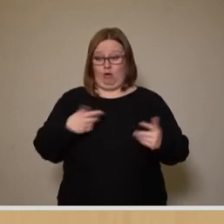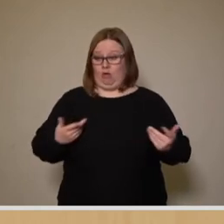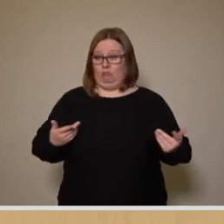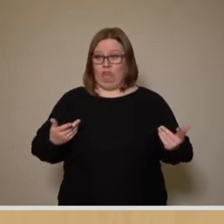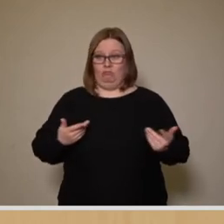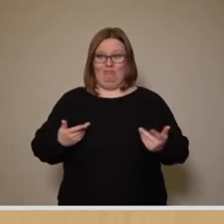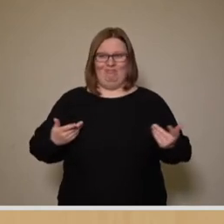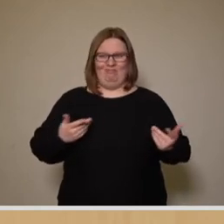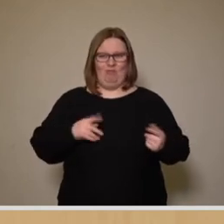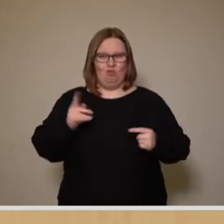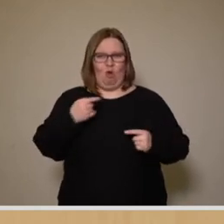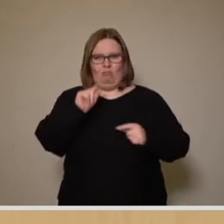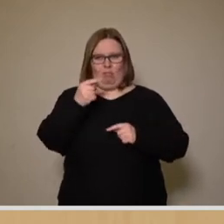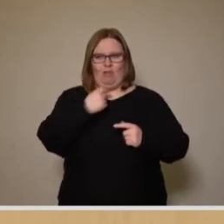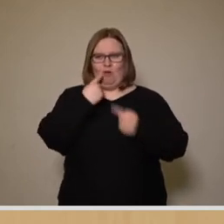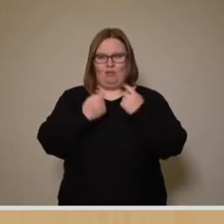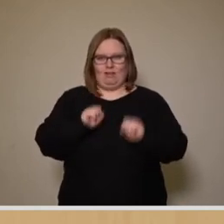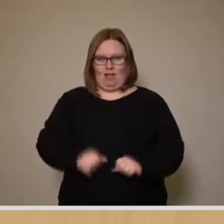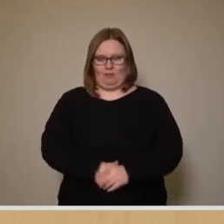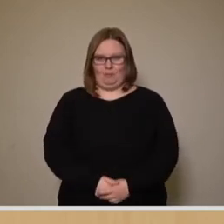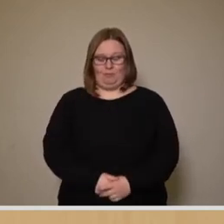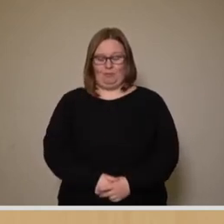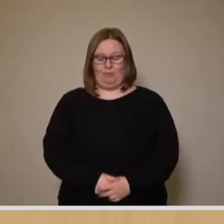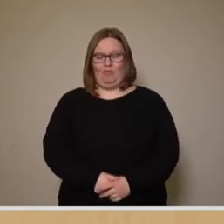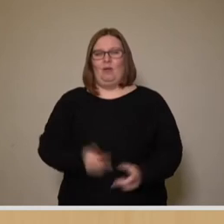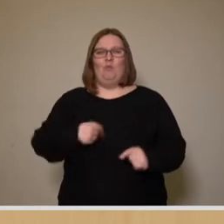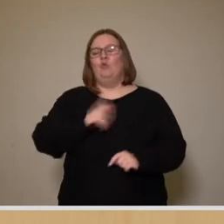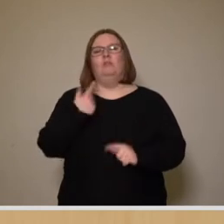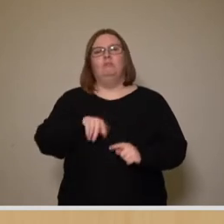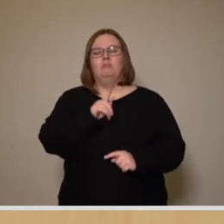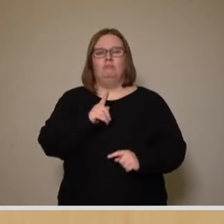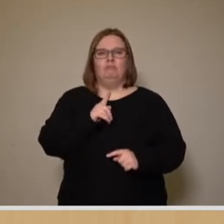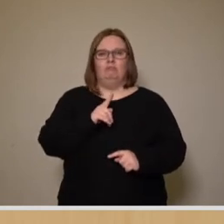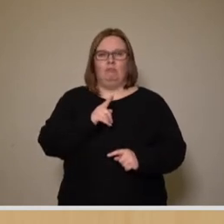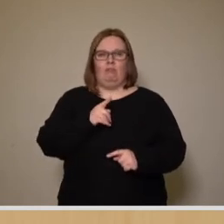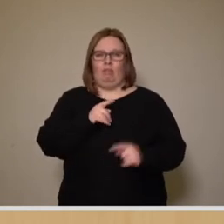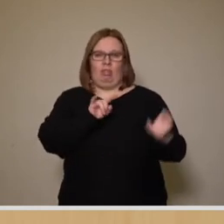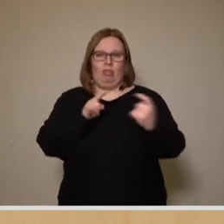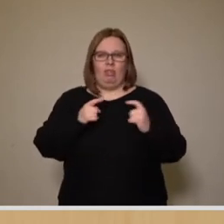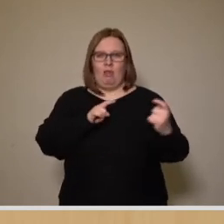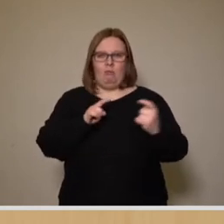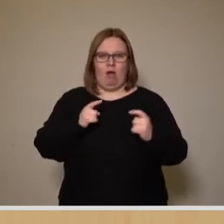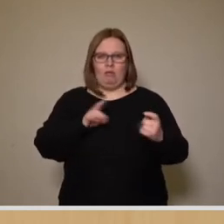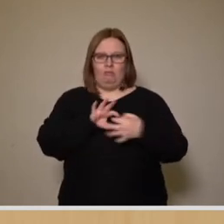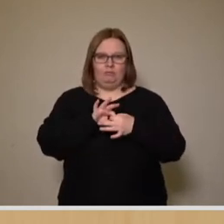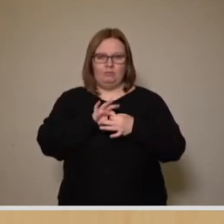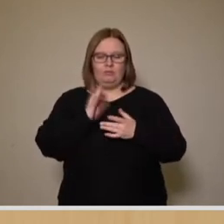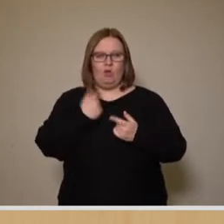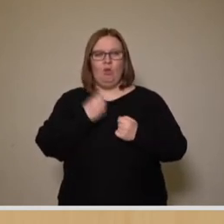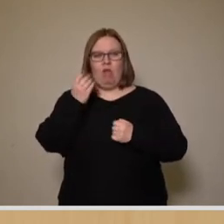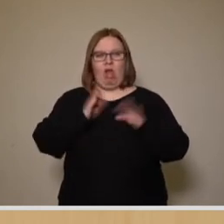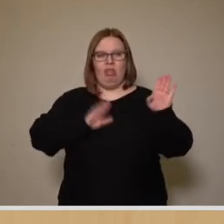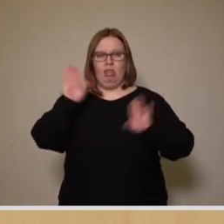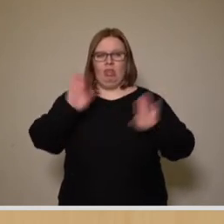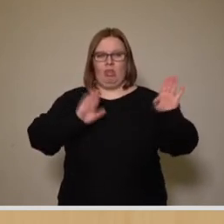bedingt aussagekräftig. Im Zuge der heutigen Debatte werden wir noch über eine Stärkung der Demokratie